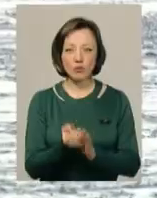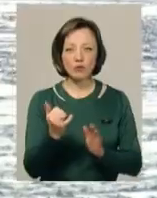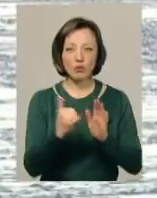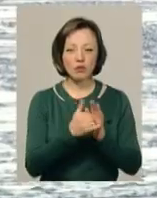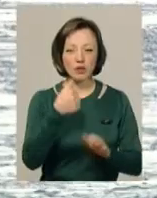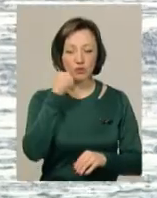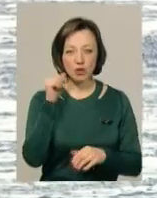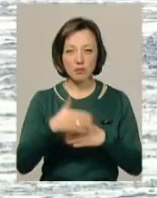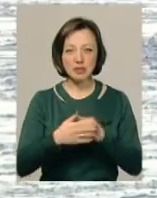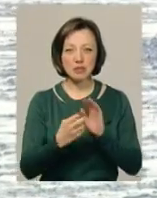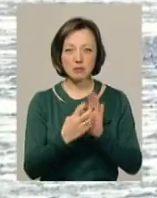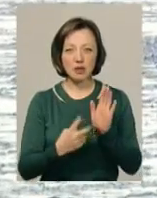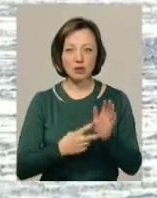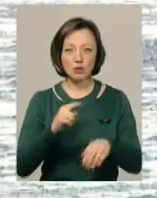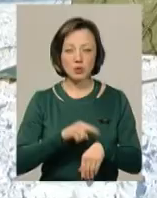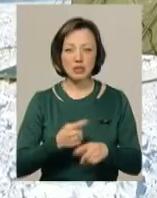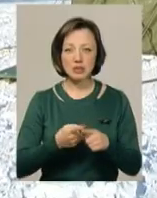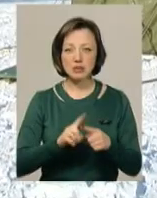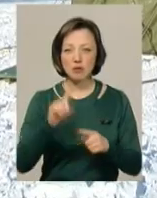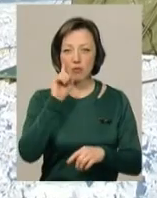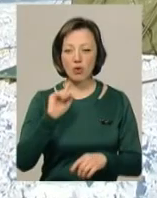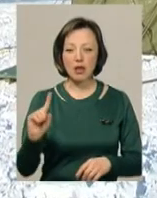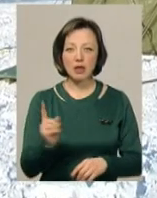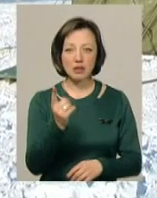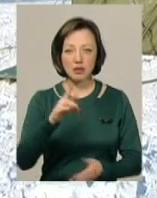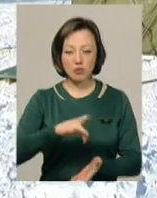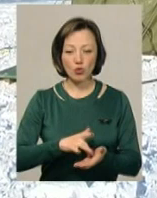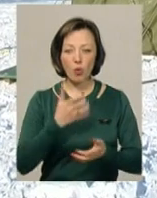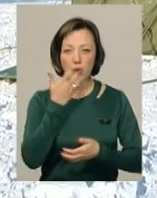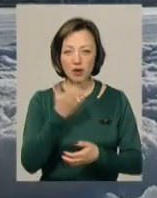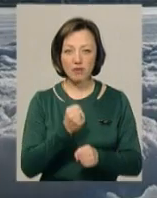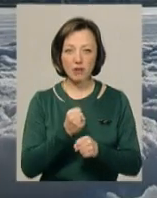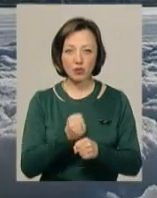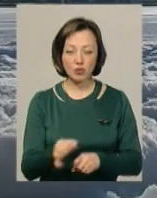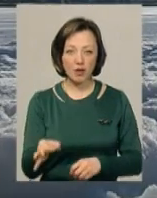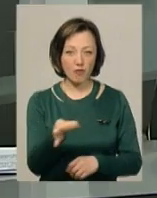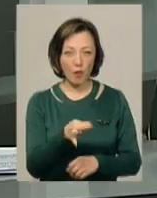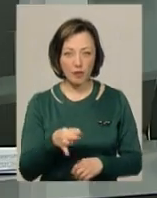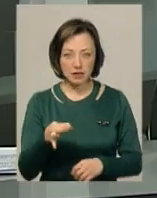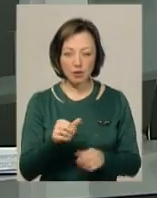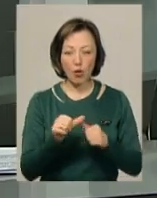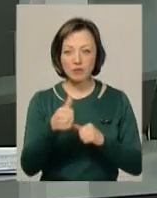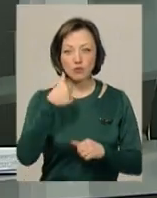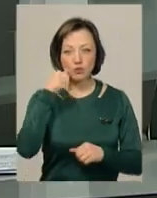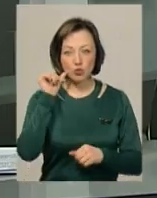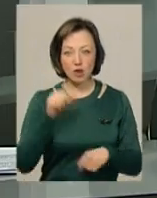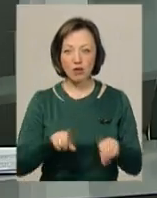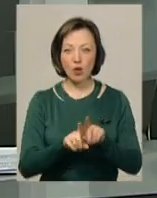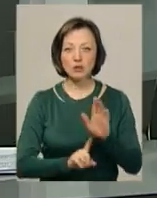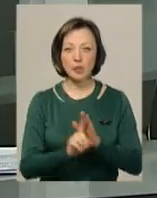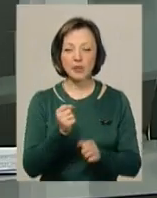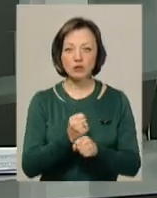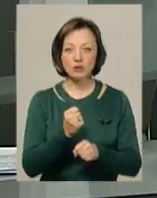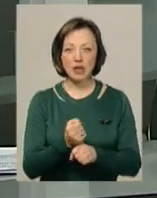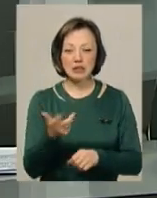встановили вчора близько 17-ї години. Це поки єдиний мобільний пункт обігріву, який діє в області. Окрім нього, вчора в області також запрацювали